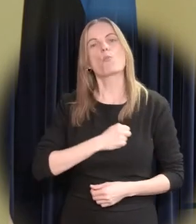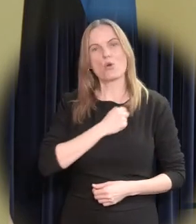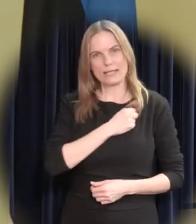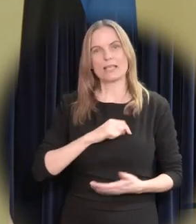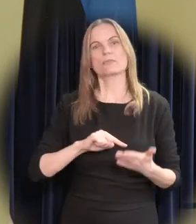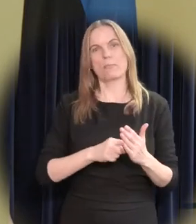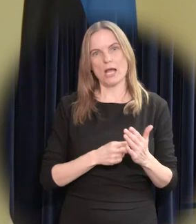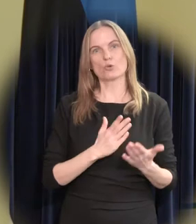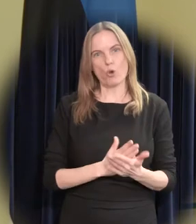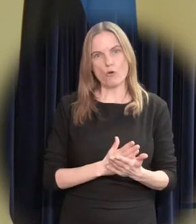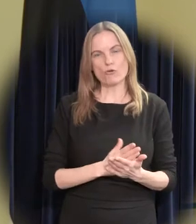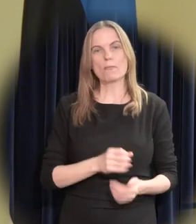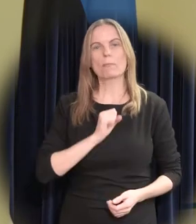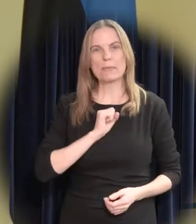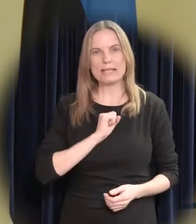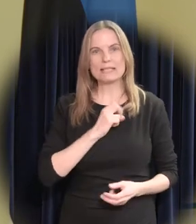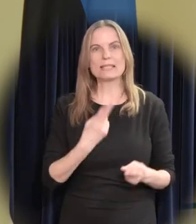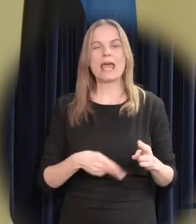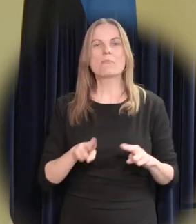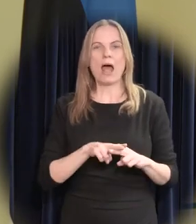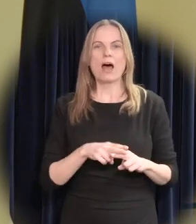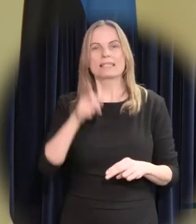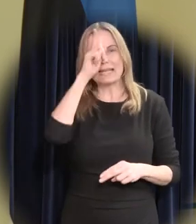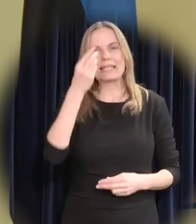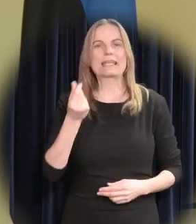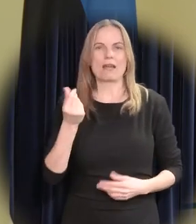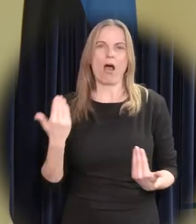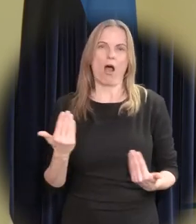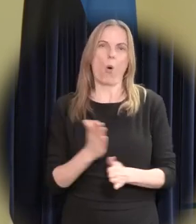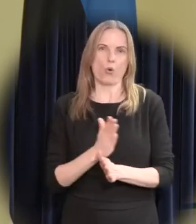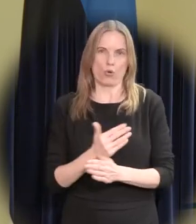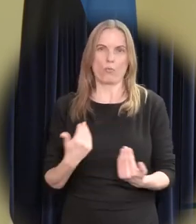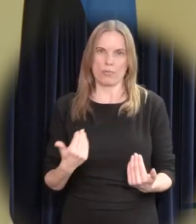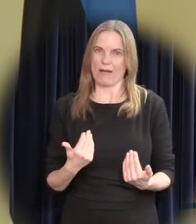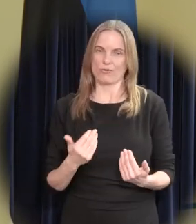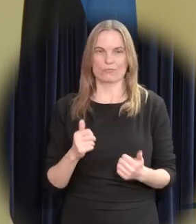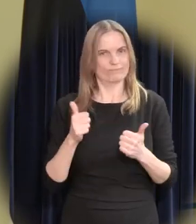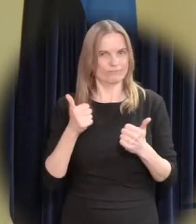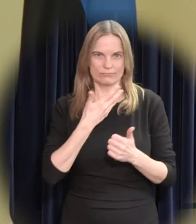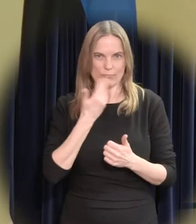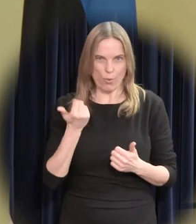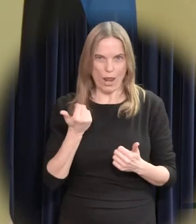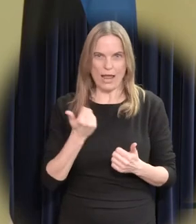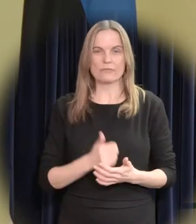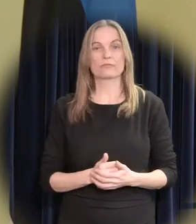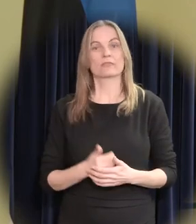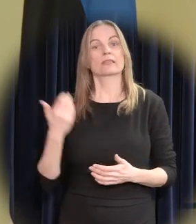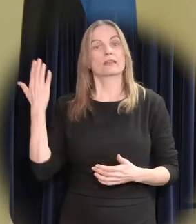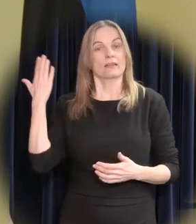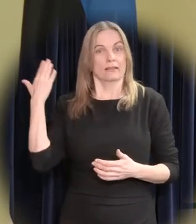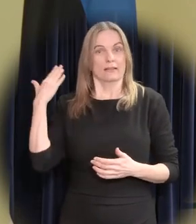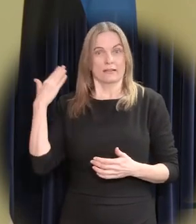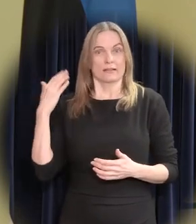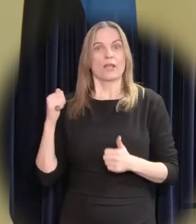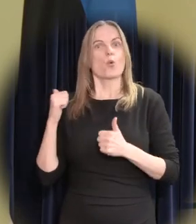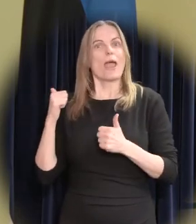Eelkõige riigirahanduse kehva seisubärast. Õigupoolest juba enne koronakriisi majanduskasvu headele aastatel kadus